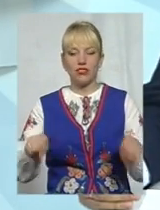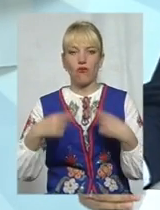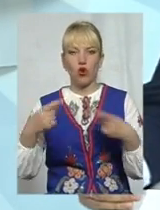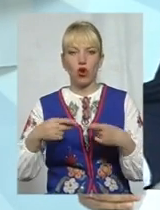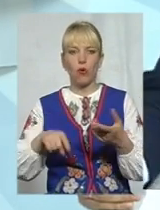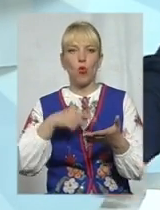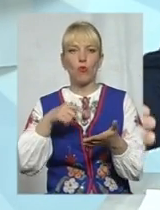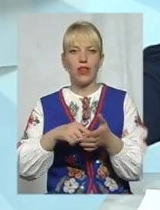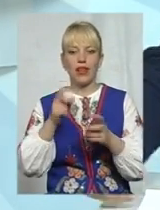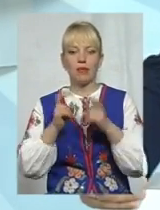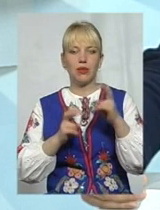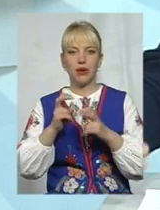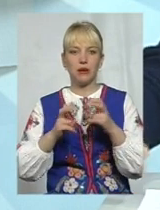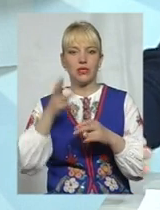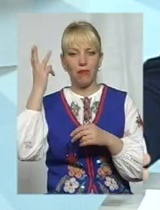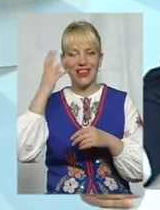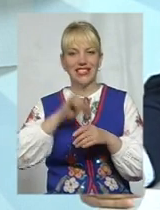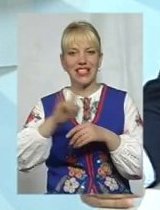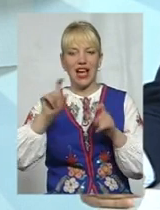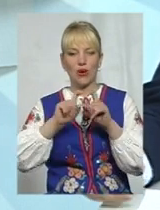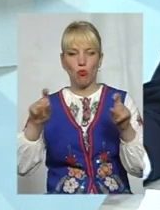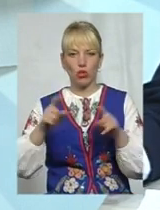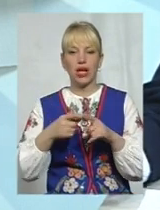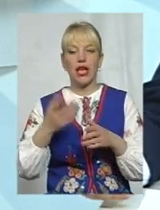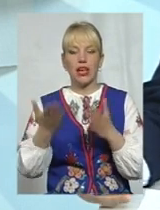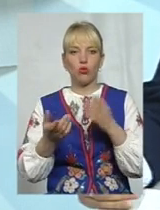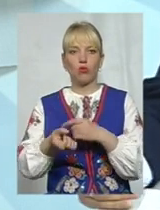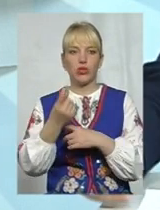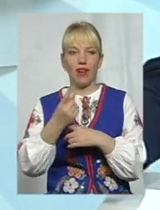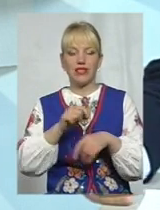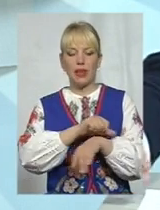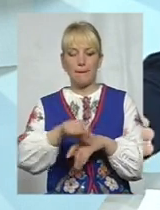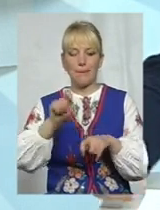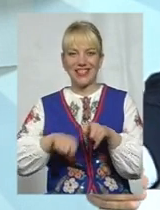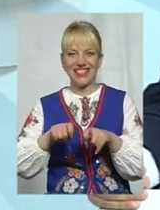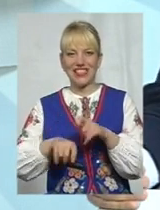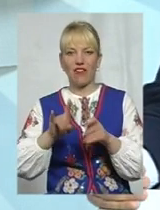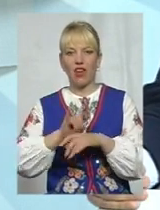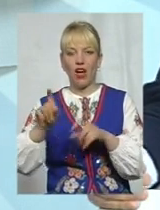«Хмельницький аеропорт», яке буде існувати. Появиться митниця в аеропорту, оживе